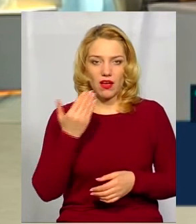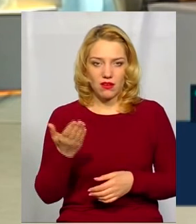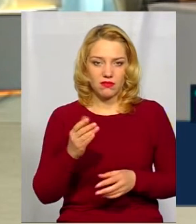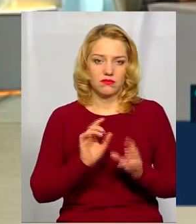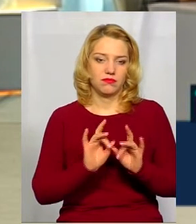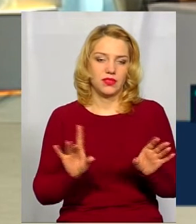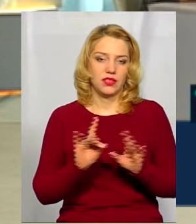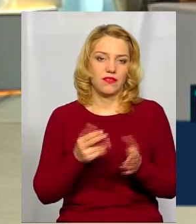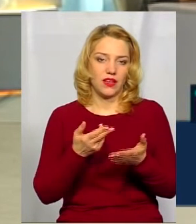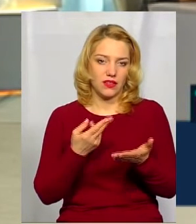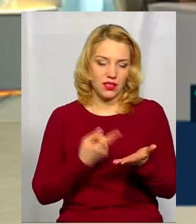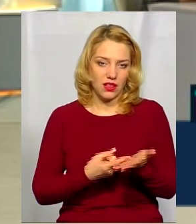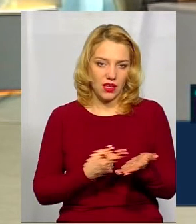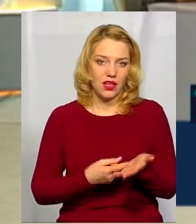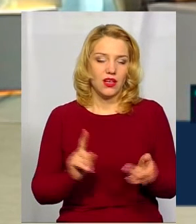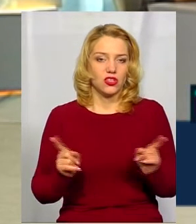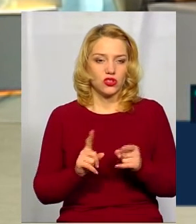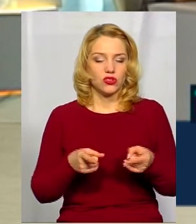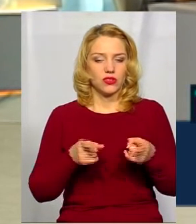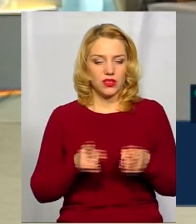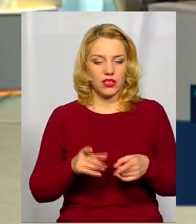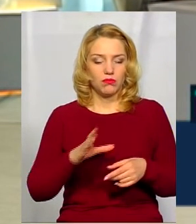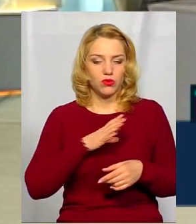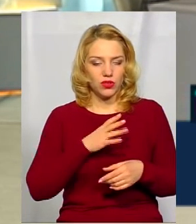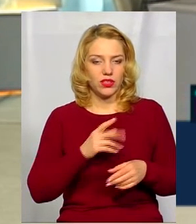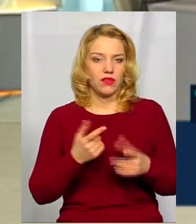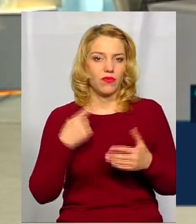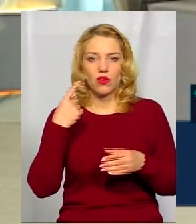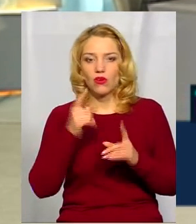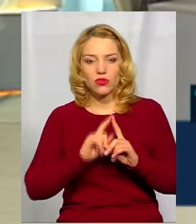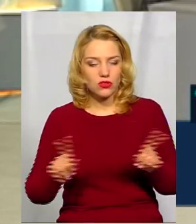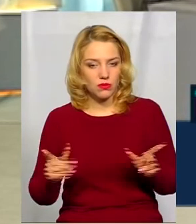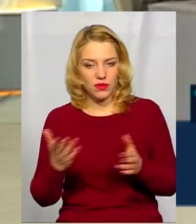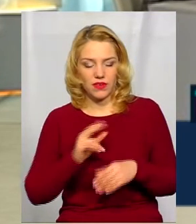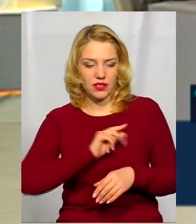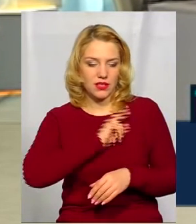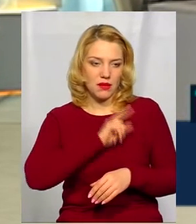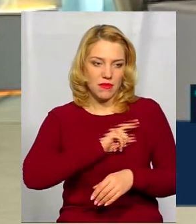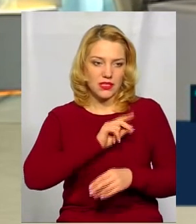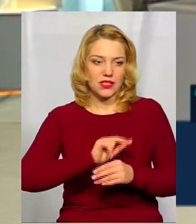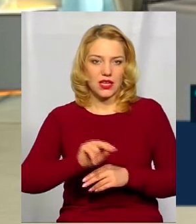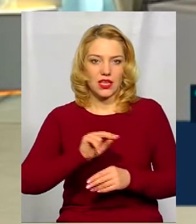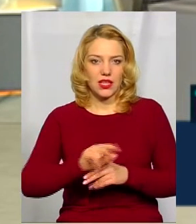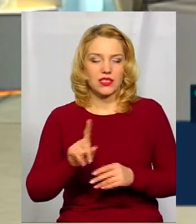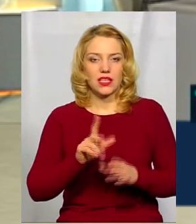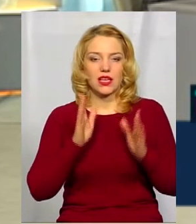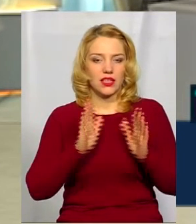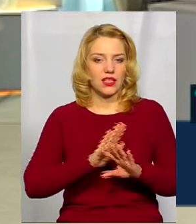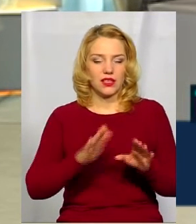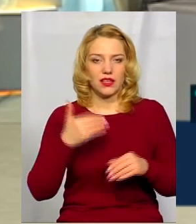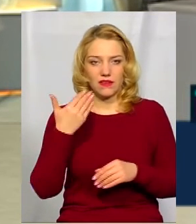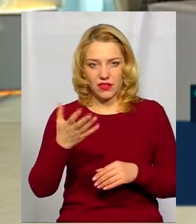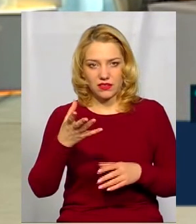такі були якісь особливі майстер-класи, які не тільки вас